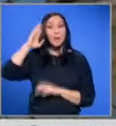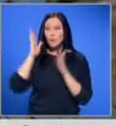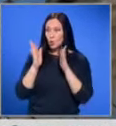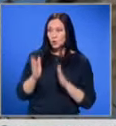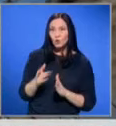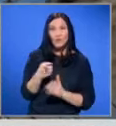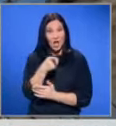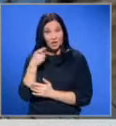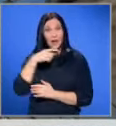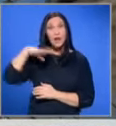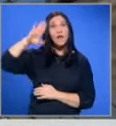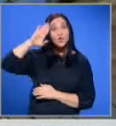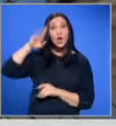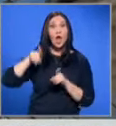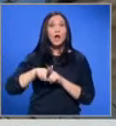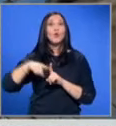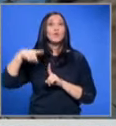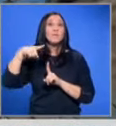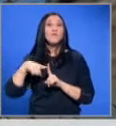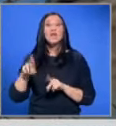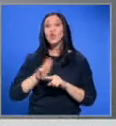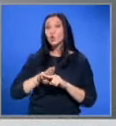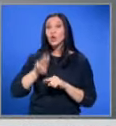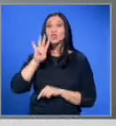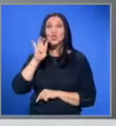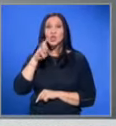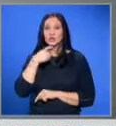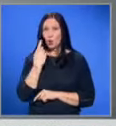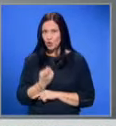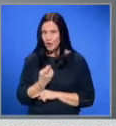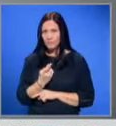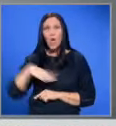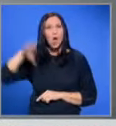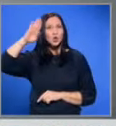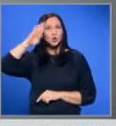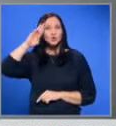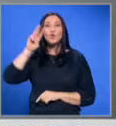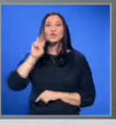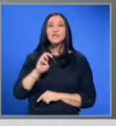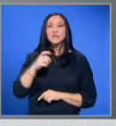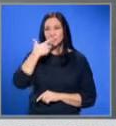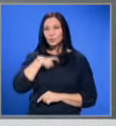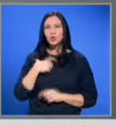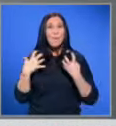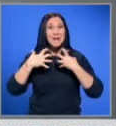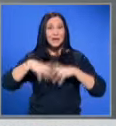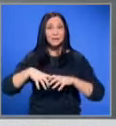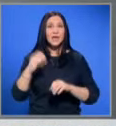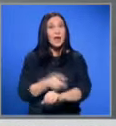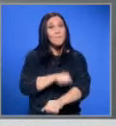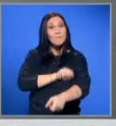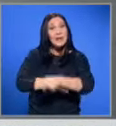идентифицира разстреляния войник, като Тимофей Шадора, на 40 години. Служи в 300 самостоятелна механизирана бригада.